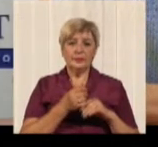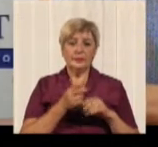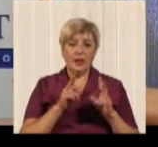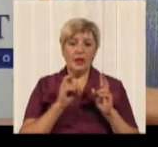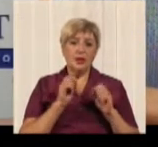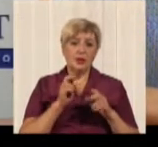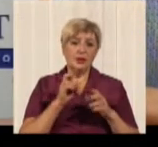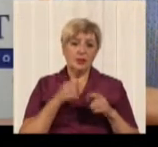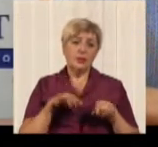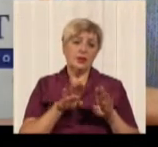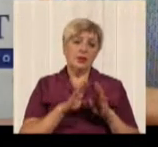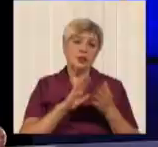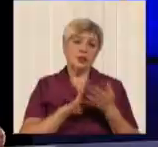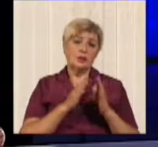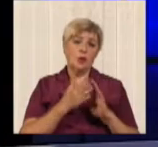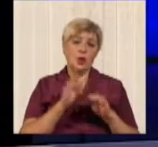Вот как бы такая ситуация.